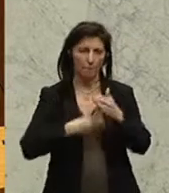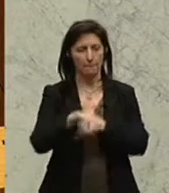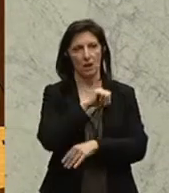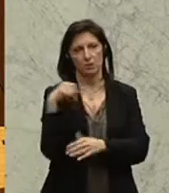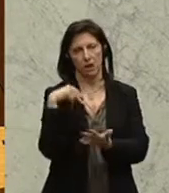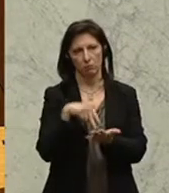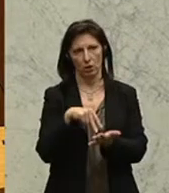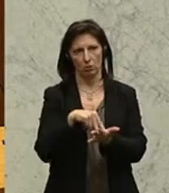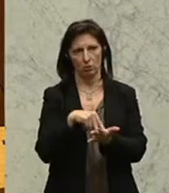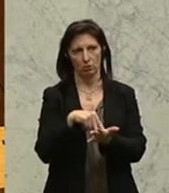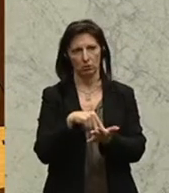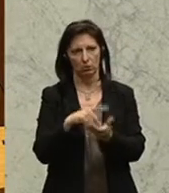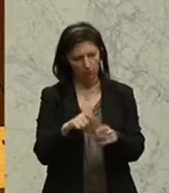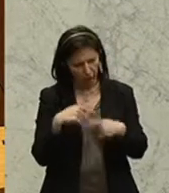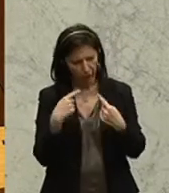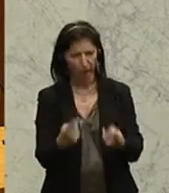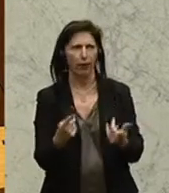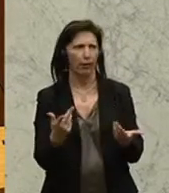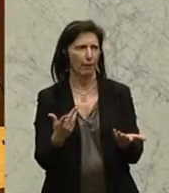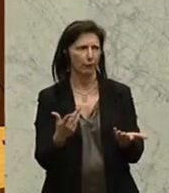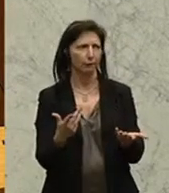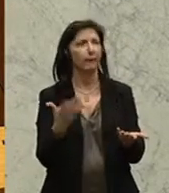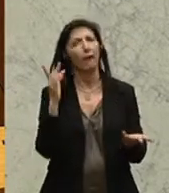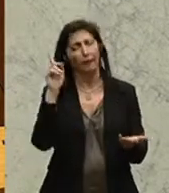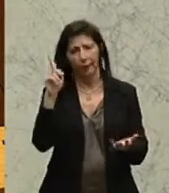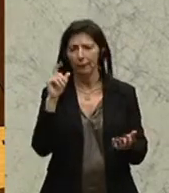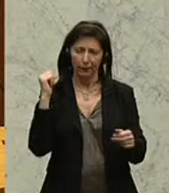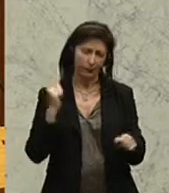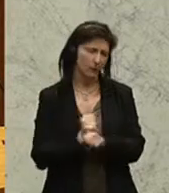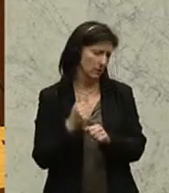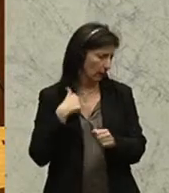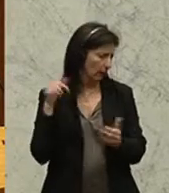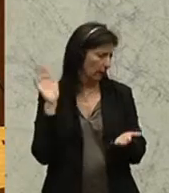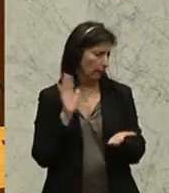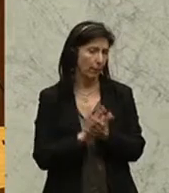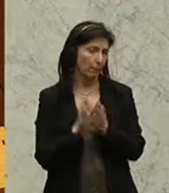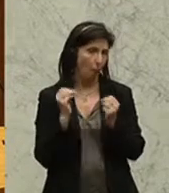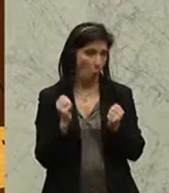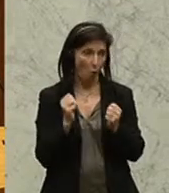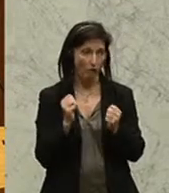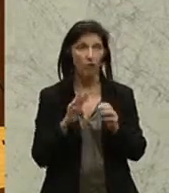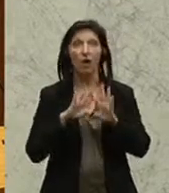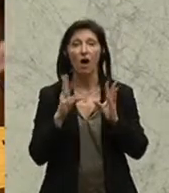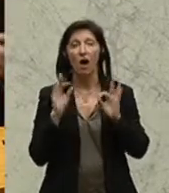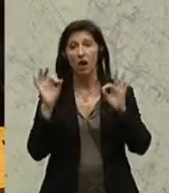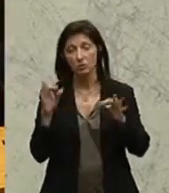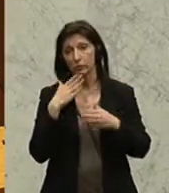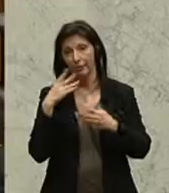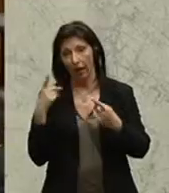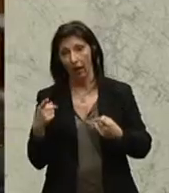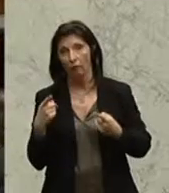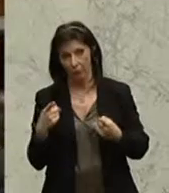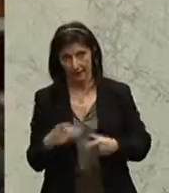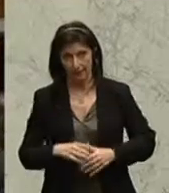hätten wir etwas davon gelernt. Die Hoffnung stirbt bekanntlich zuletzt. Ihnen alles Gute und danke für die Aufmerksamkeit.